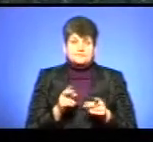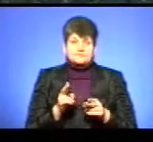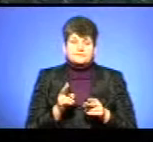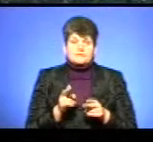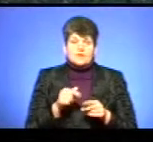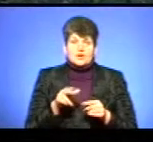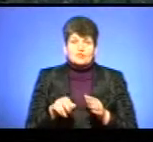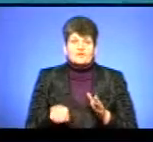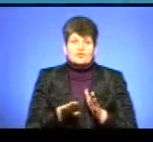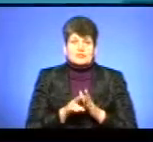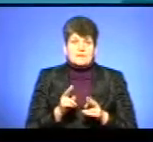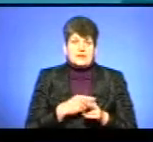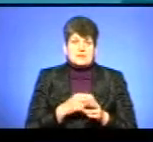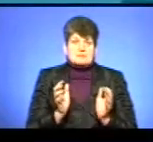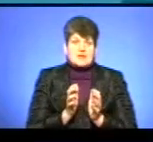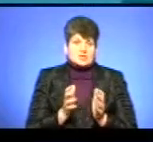беззбережені, ніхто за це гроші не платить.